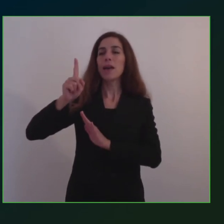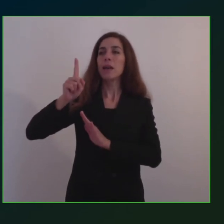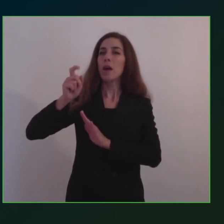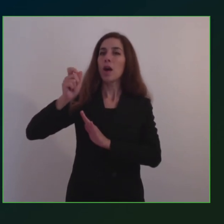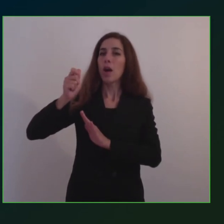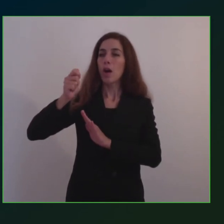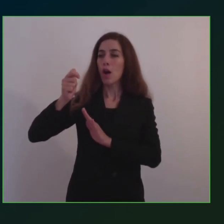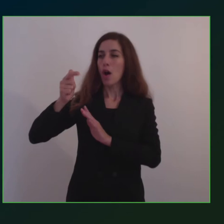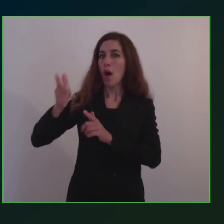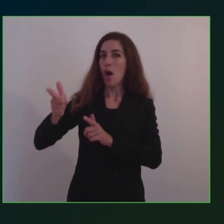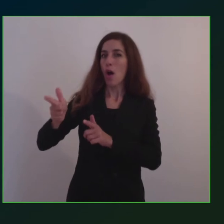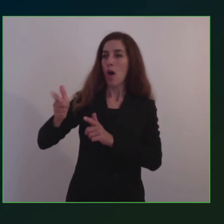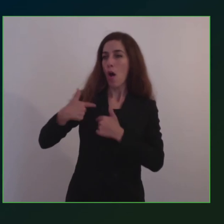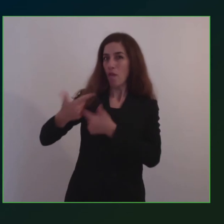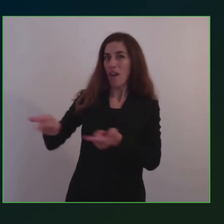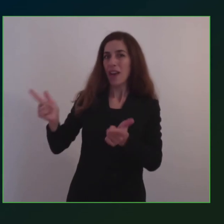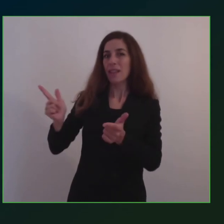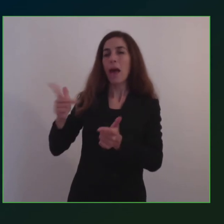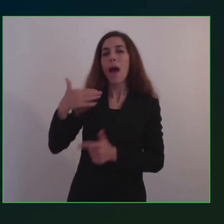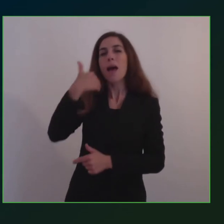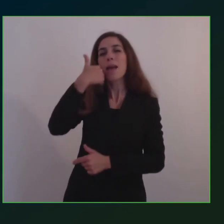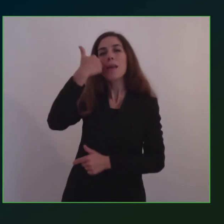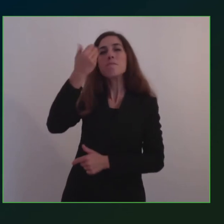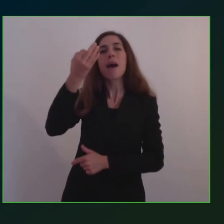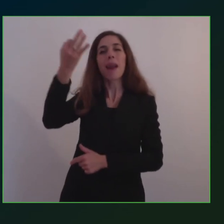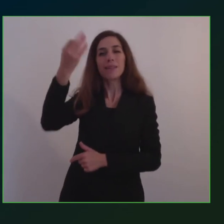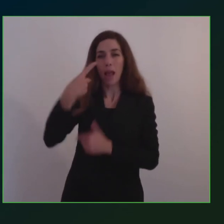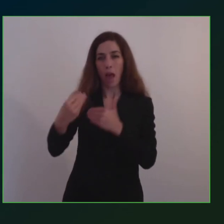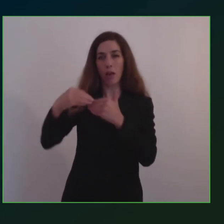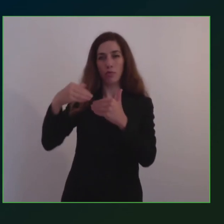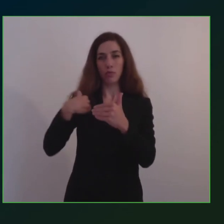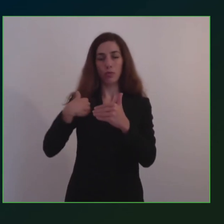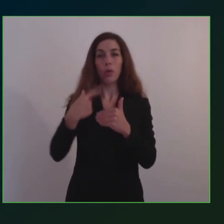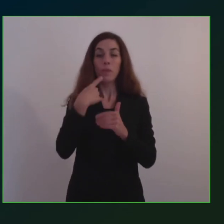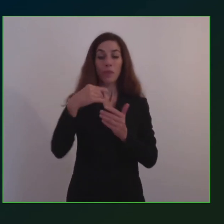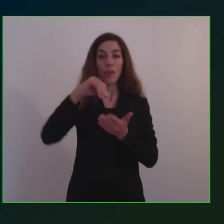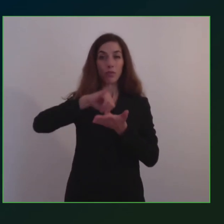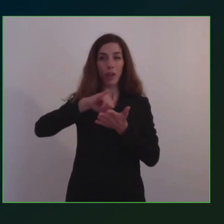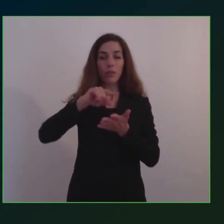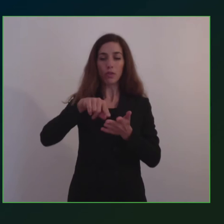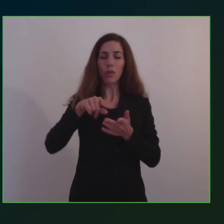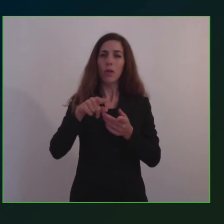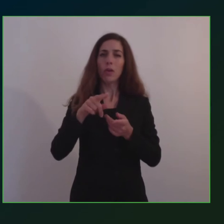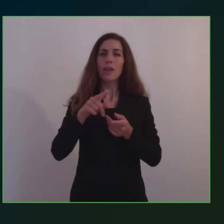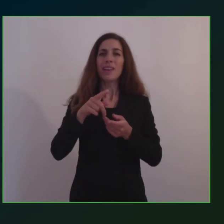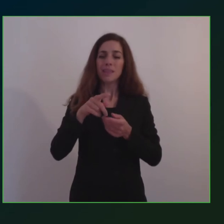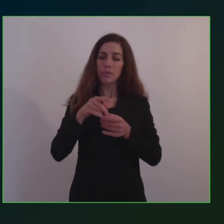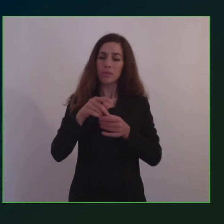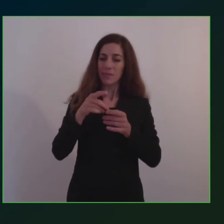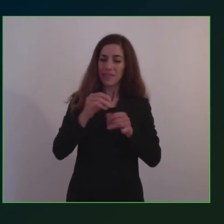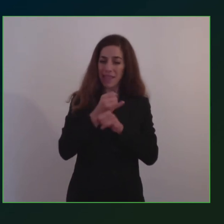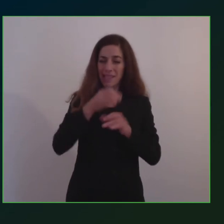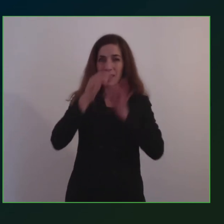centro, il detentore delle risorse, descrive le politiche e i beneficiari